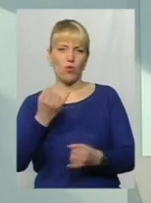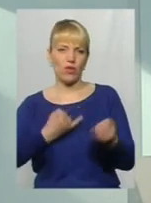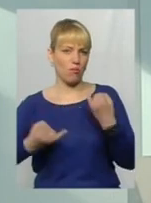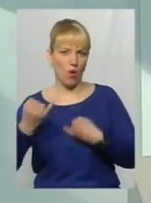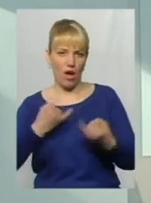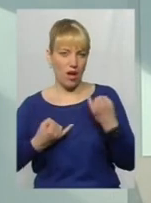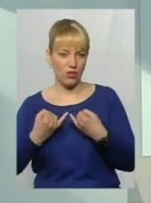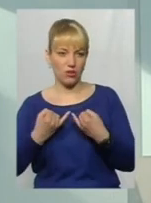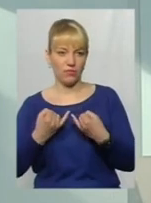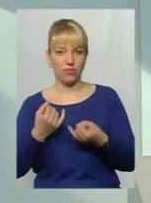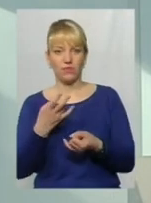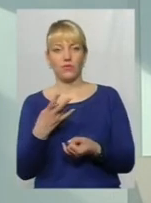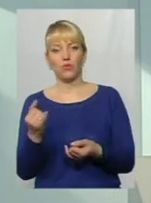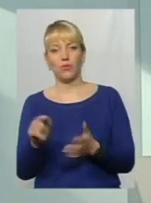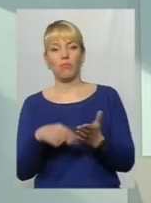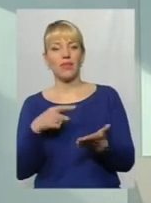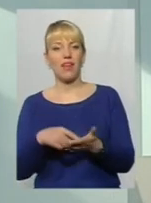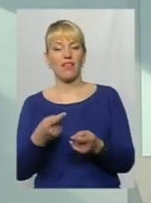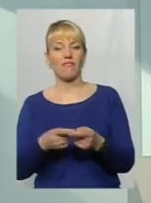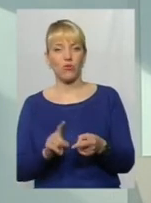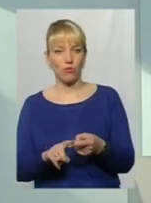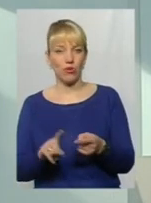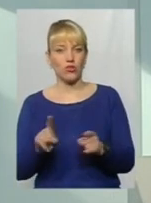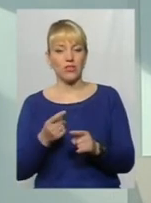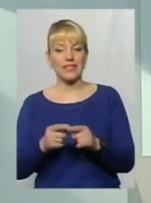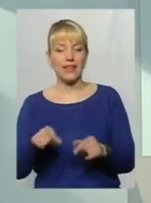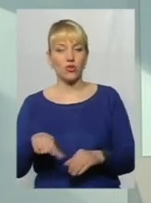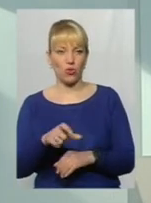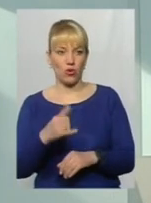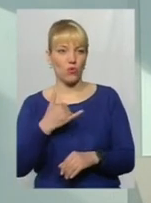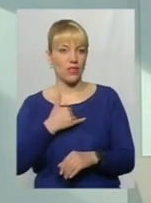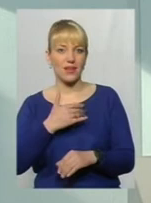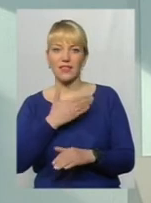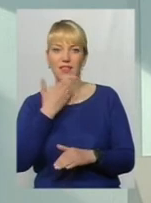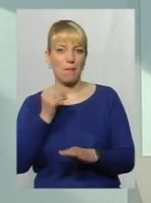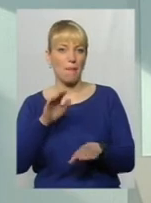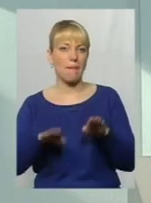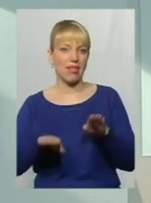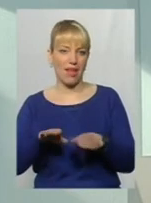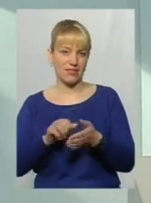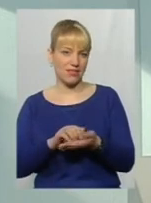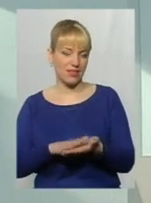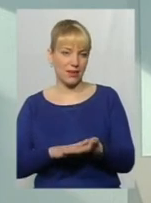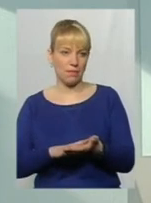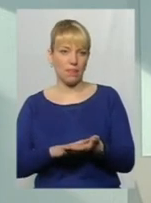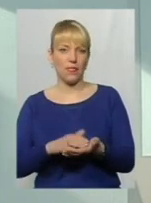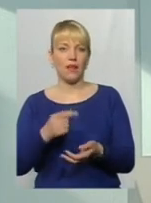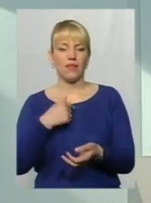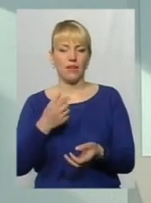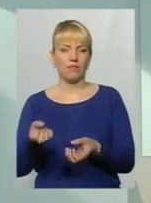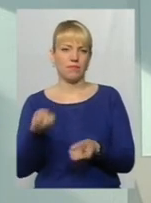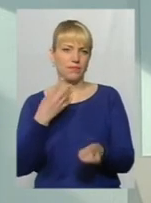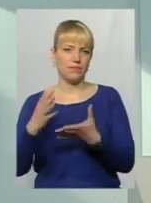Ну, питання в тому, що ця дорога в нас навіть не на балансі. Хоча на нас вішали, що ми погано